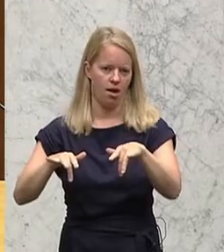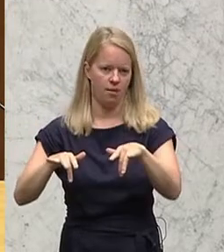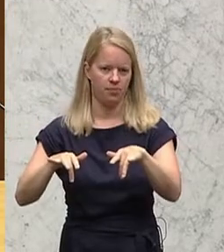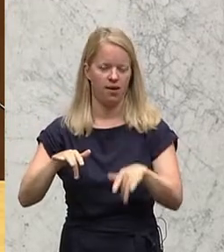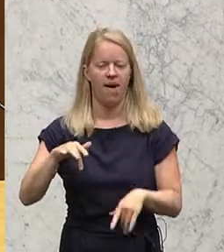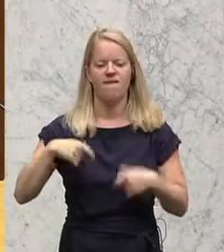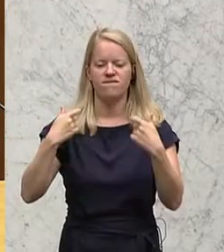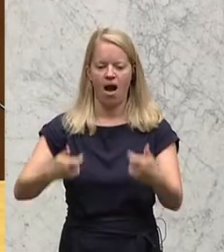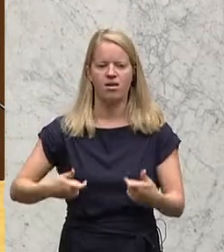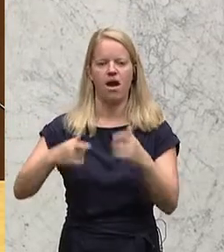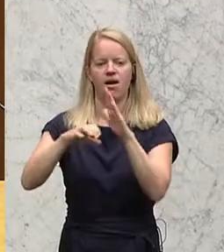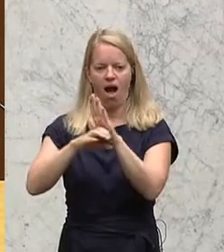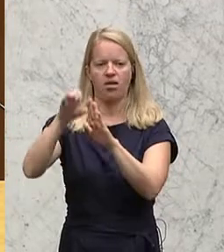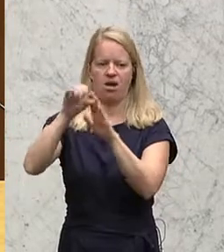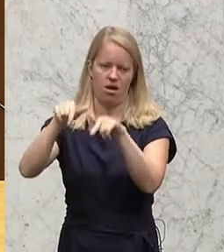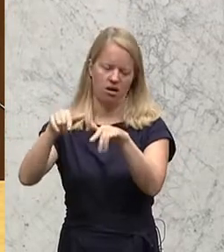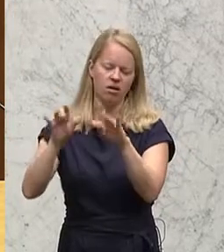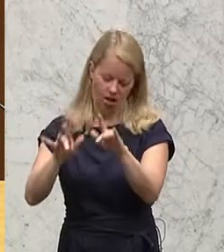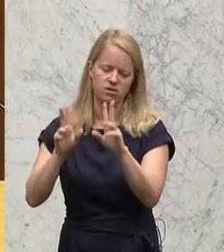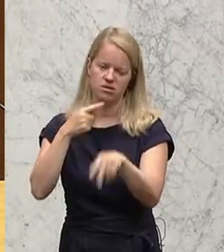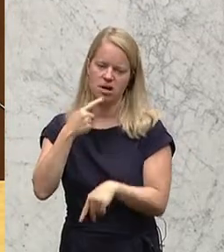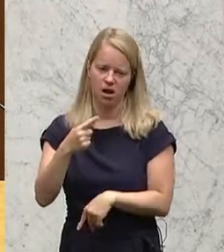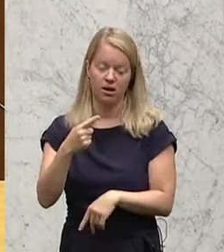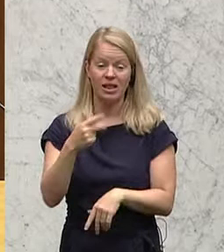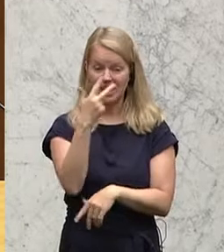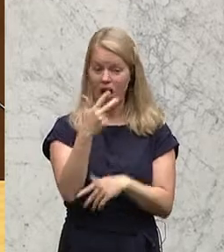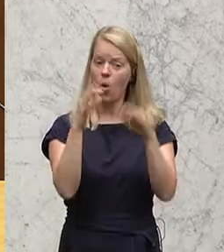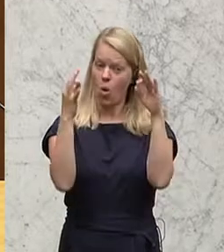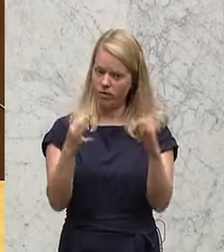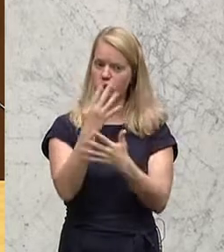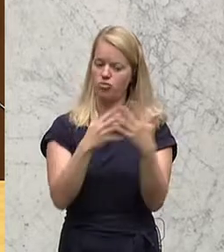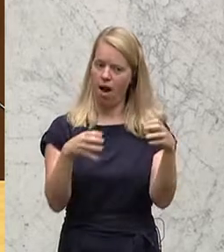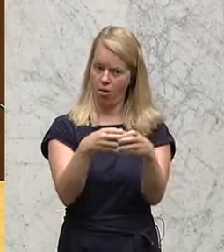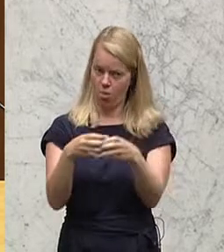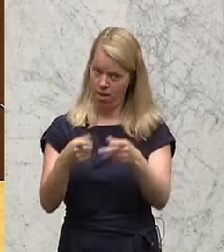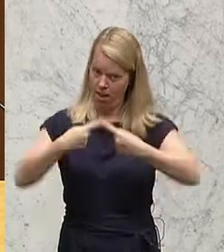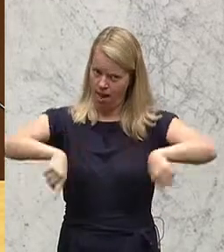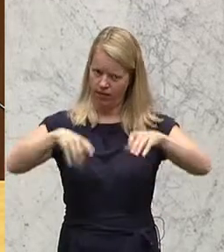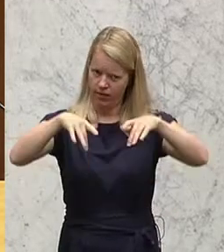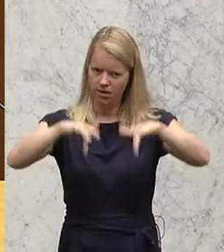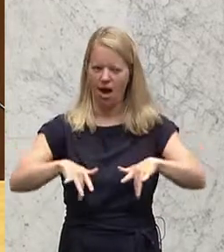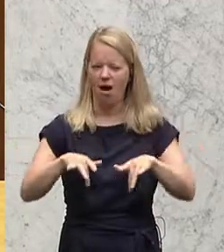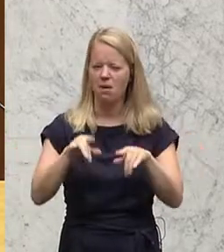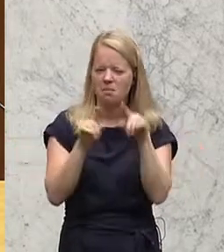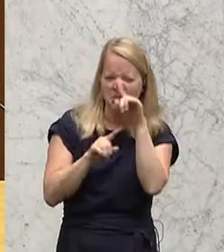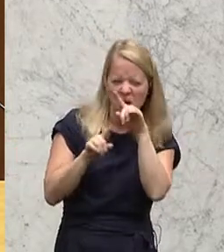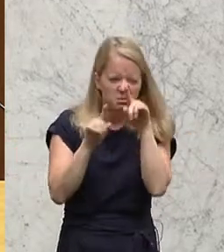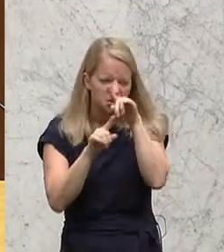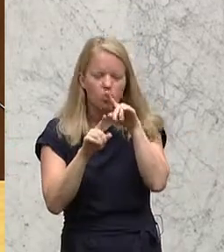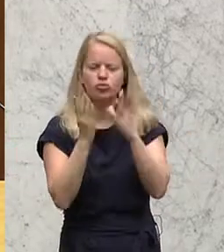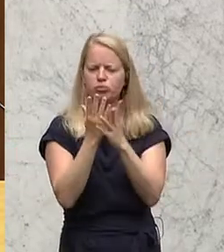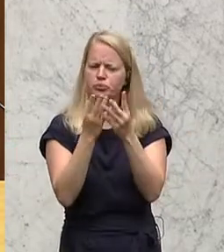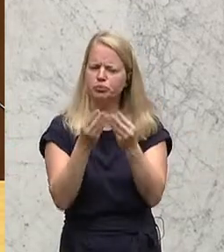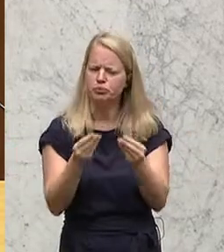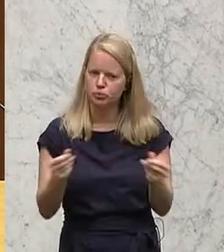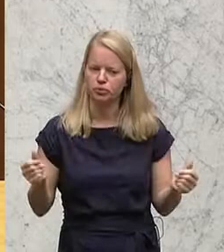Carta Südtirol sprechen kann. Die drei offiziellen Sprachgruppen des Landes haben viel an Misstrauen abgebaut, aber vieles